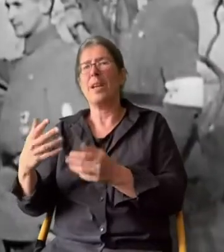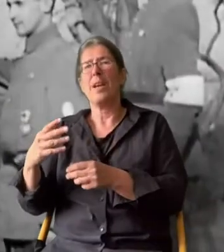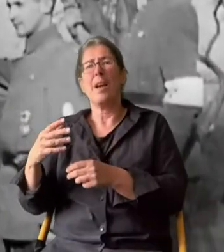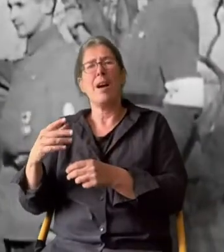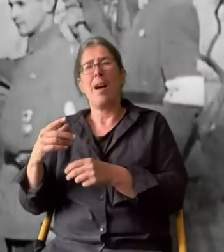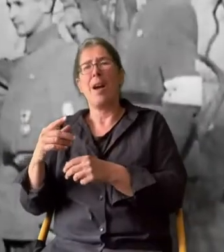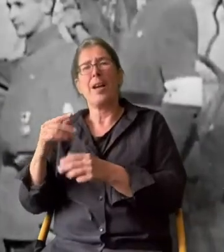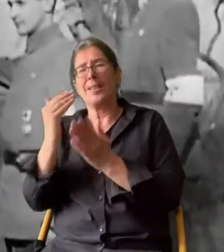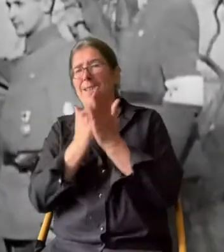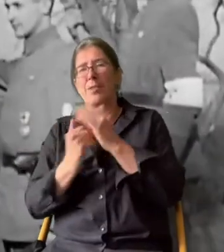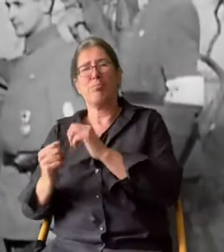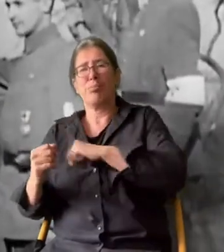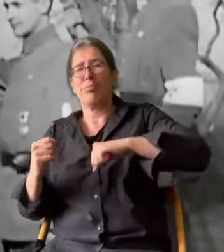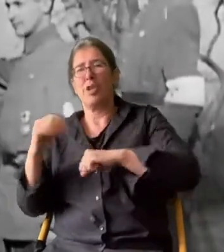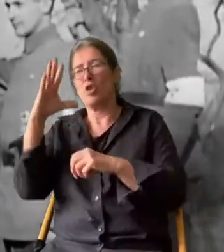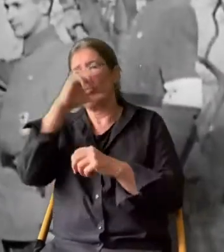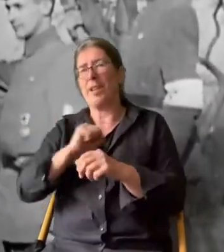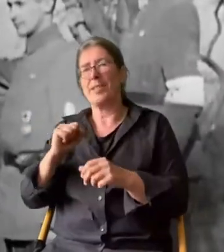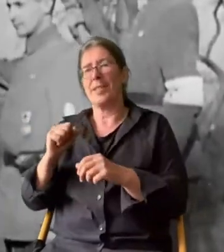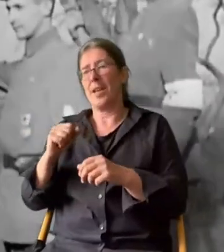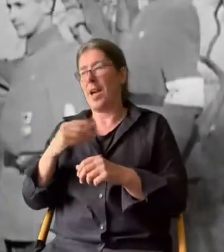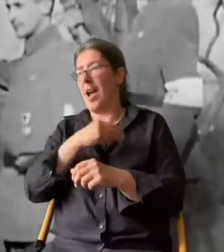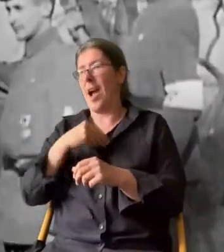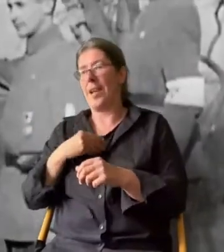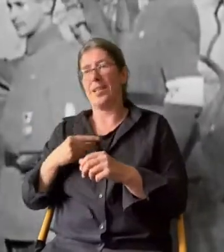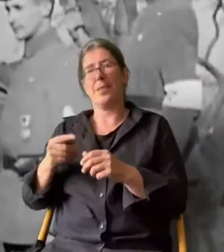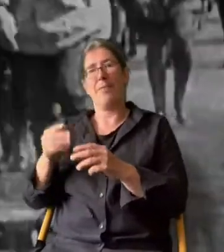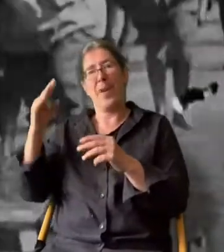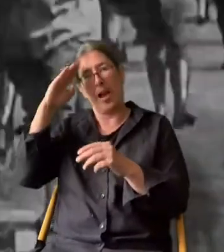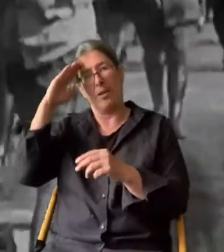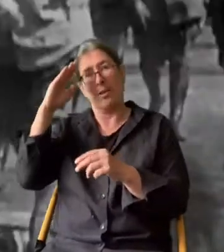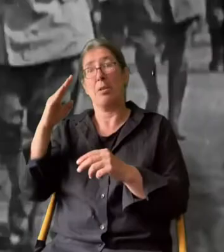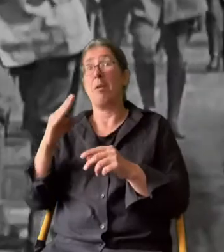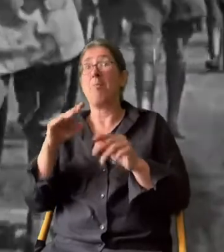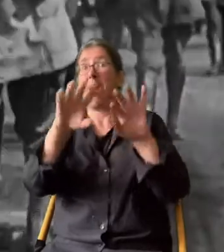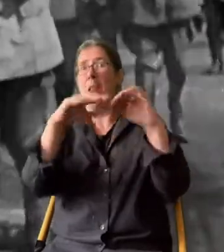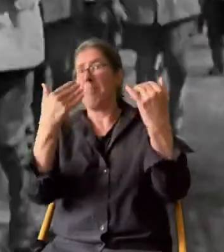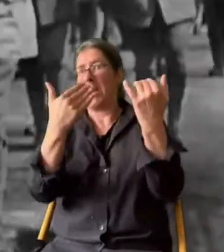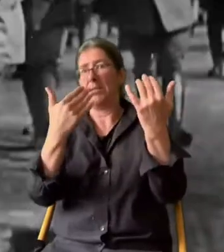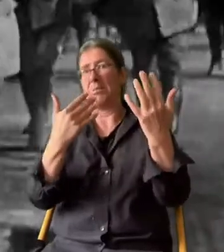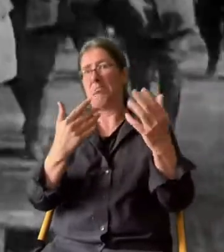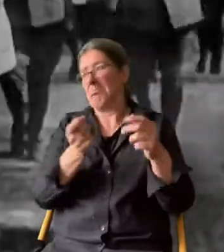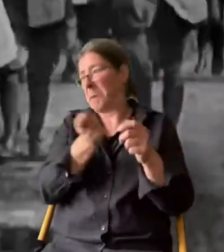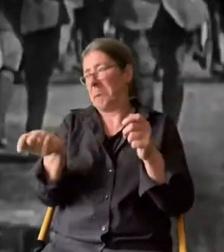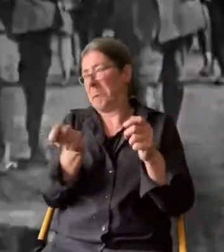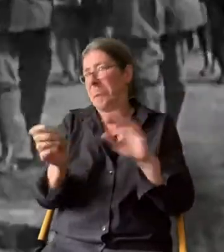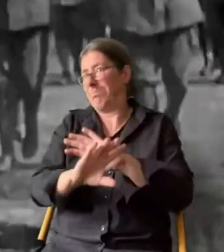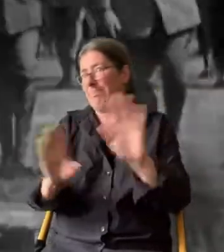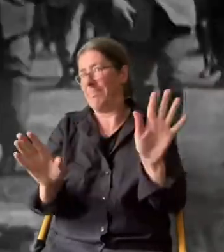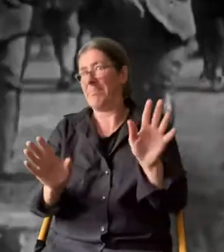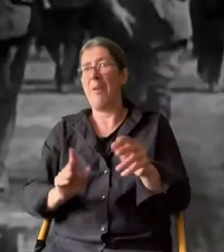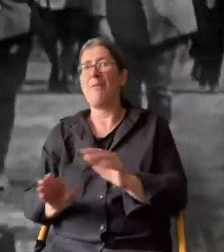bilden jetzt das Rückgrat der illegalen Schwarzen Reichswehr, deren Finanzierung am Parlament vorbeigeregelt wird.